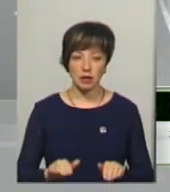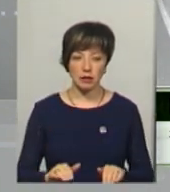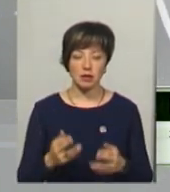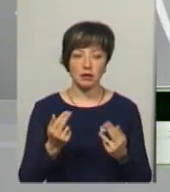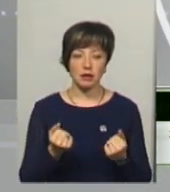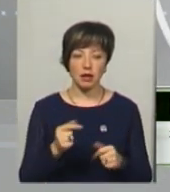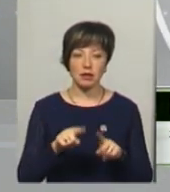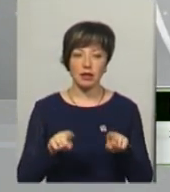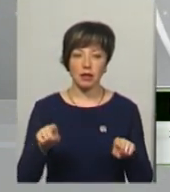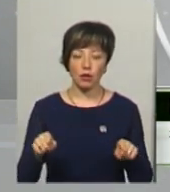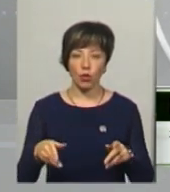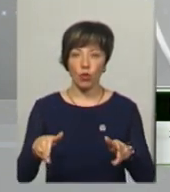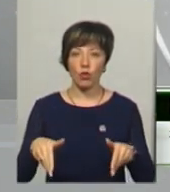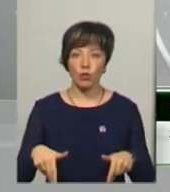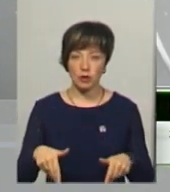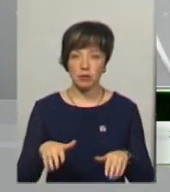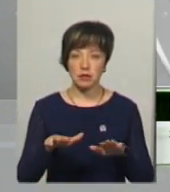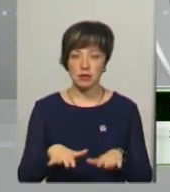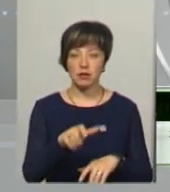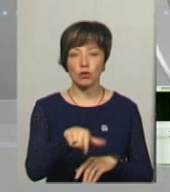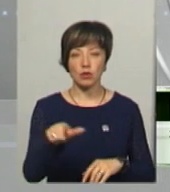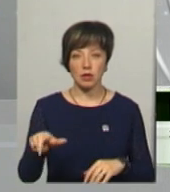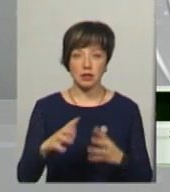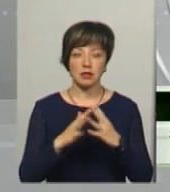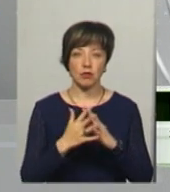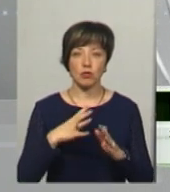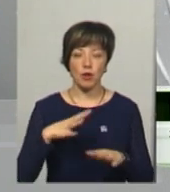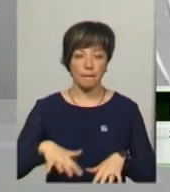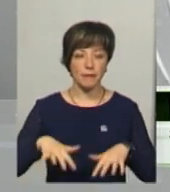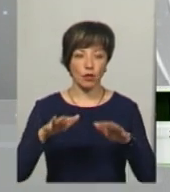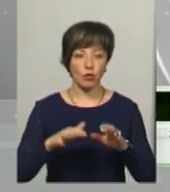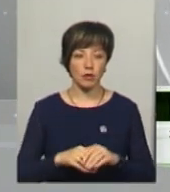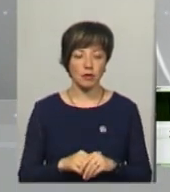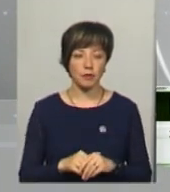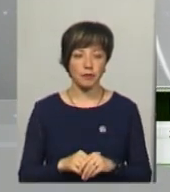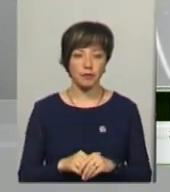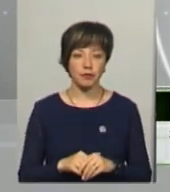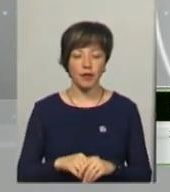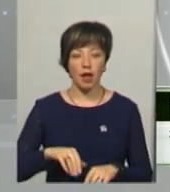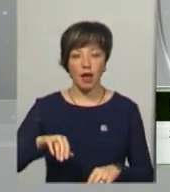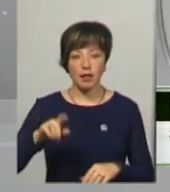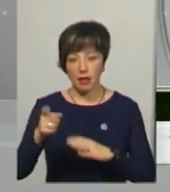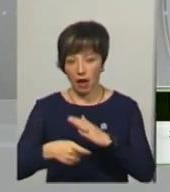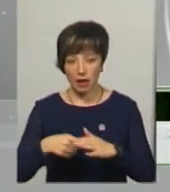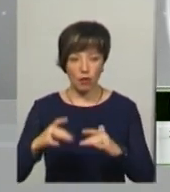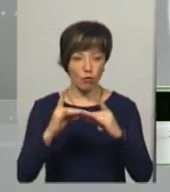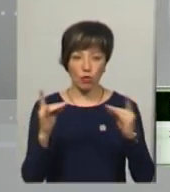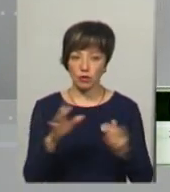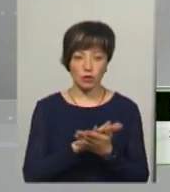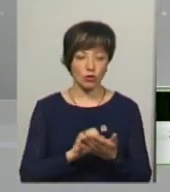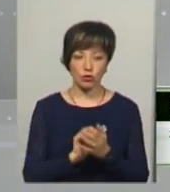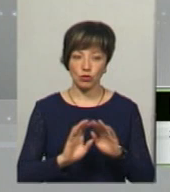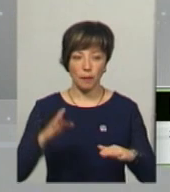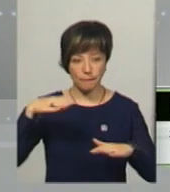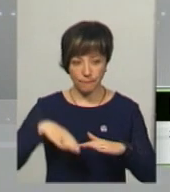деякі городини місцевих мешканців були підтоплені. На кар'єрі мост не розрушений Смотрич. По